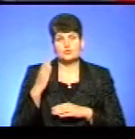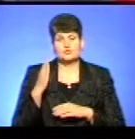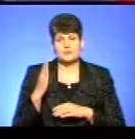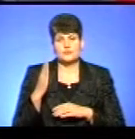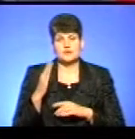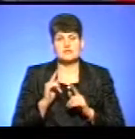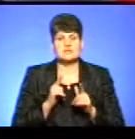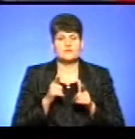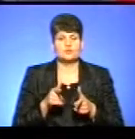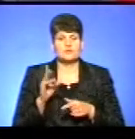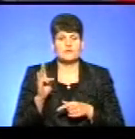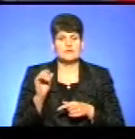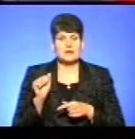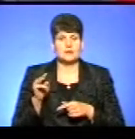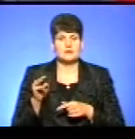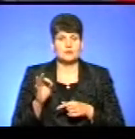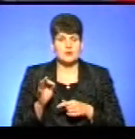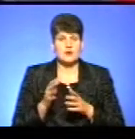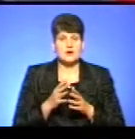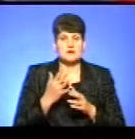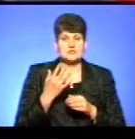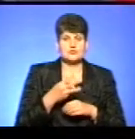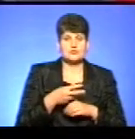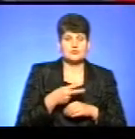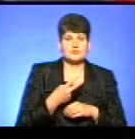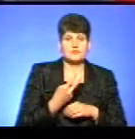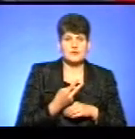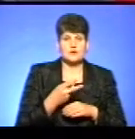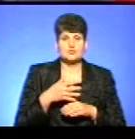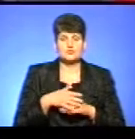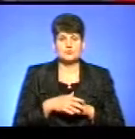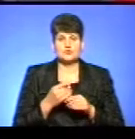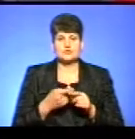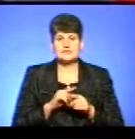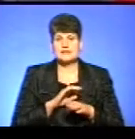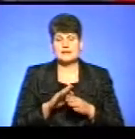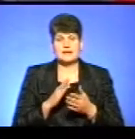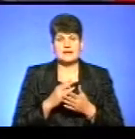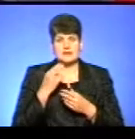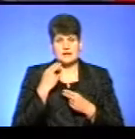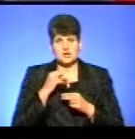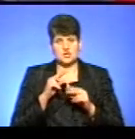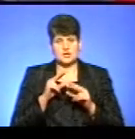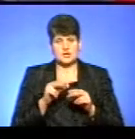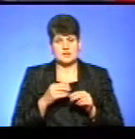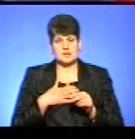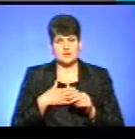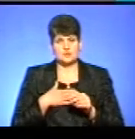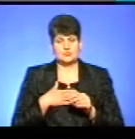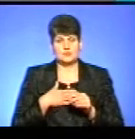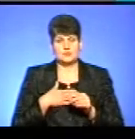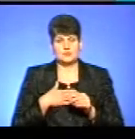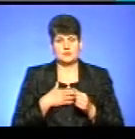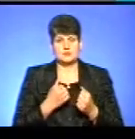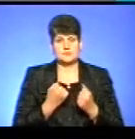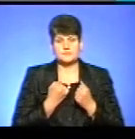референдумі за вступ до НАТО, але більше, ніж 42% розуміють, що це найкраща гарантія нашої національної безпеки. Власне, яка